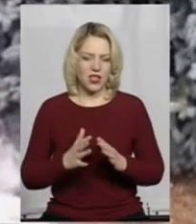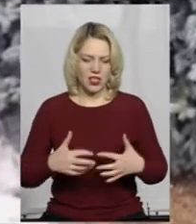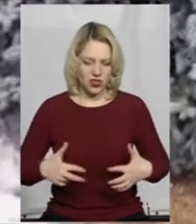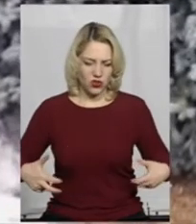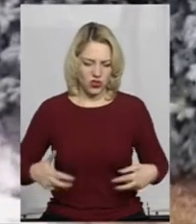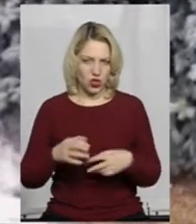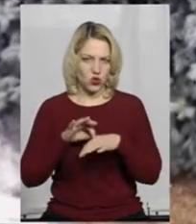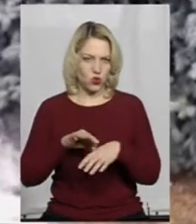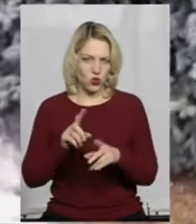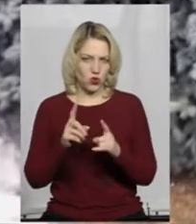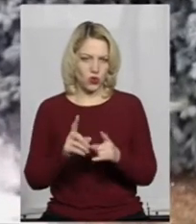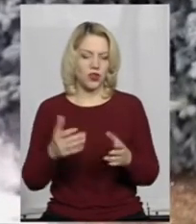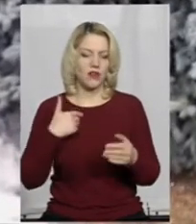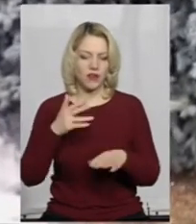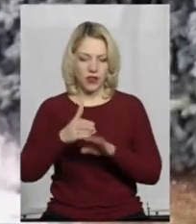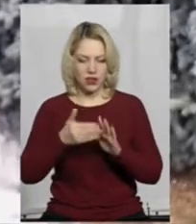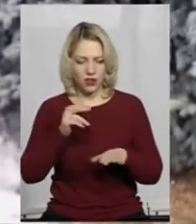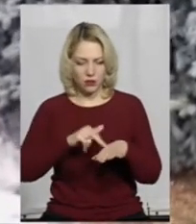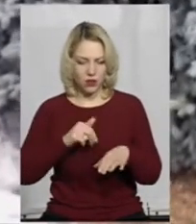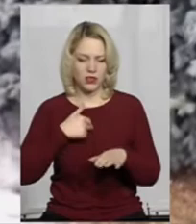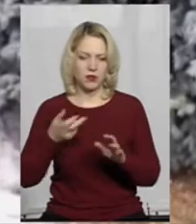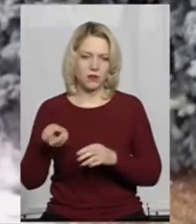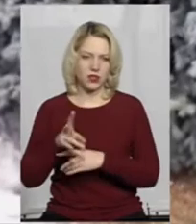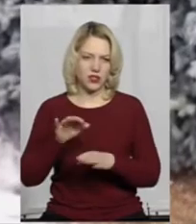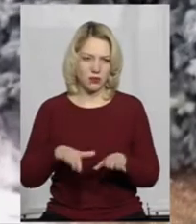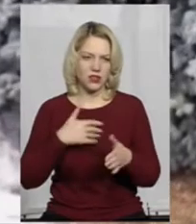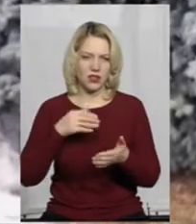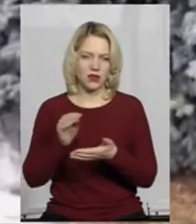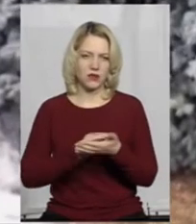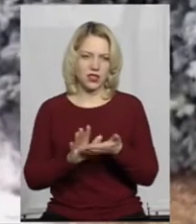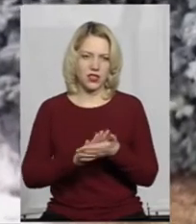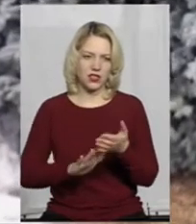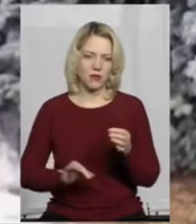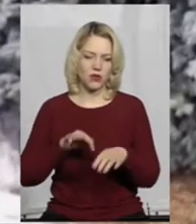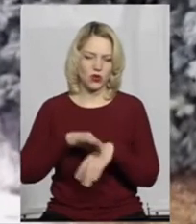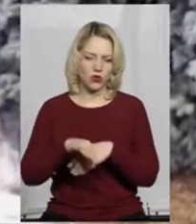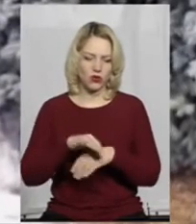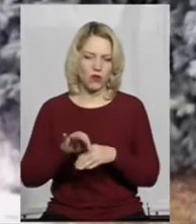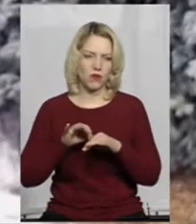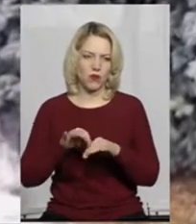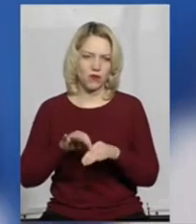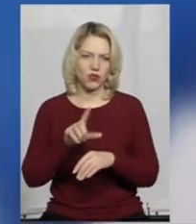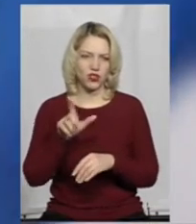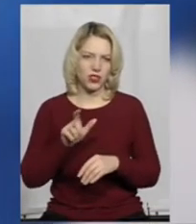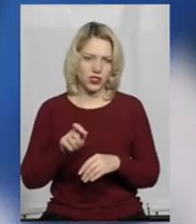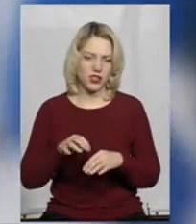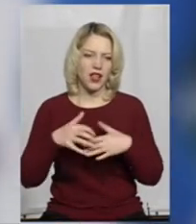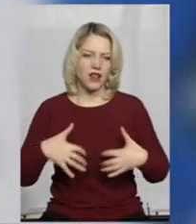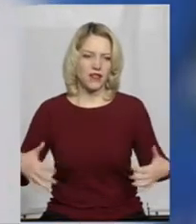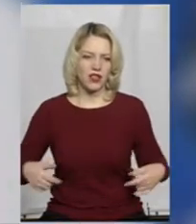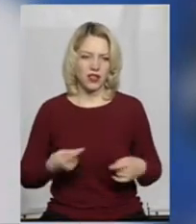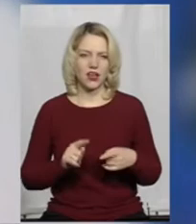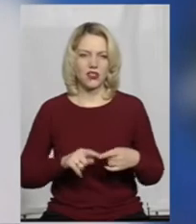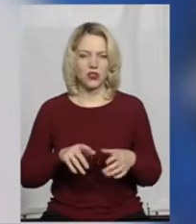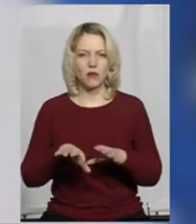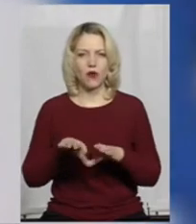приїхав патруль, ми прийшли на місце, я написала заяву до поліції про жостоке положення з тваринами, заяву мене прийняли. А на цьому відео ви